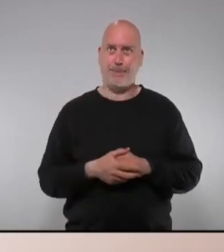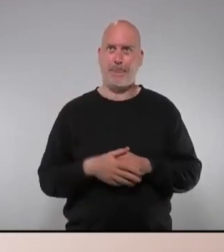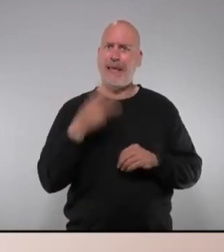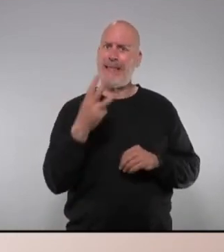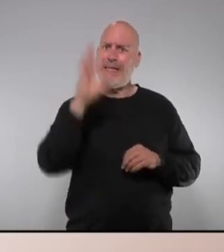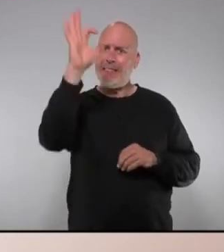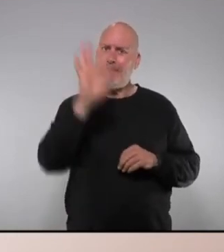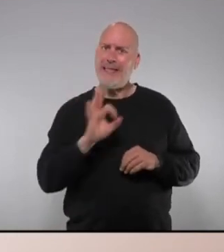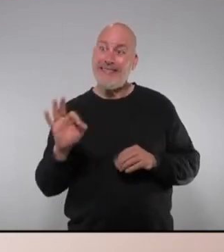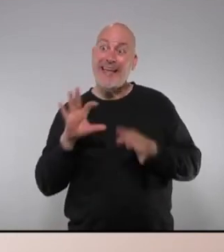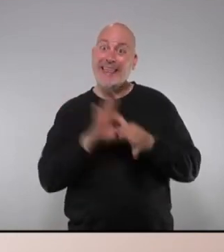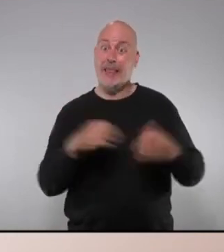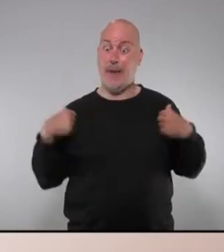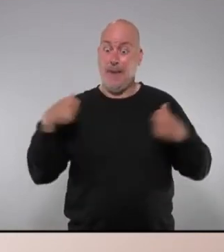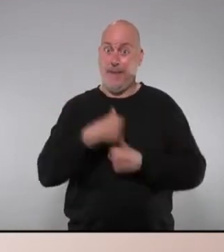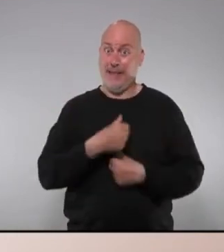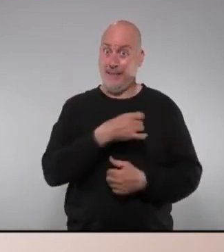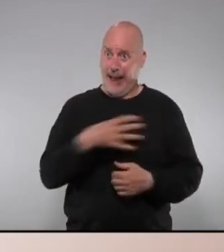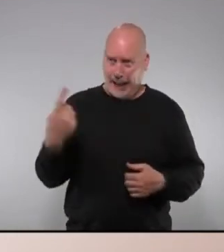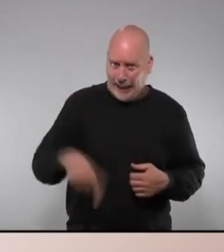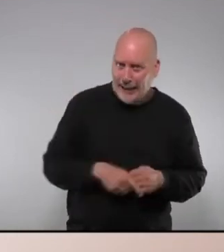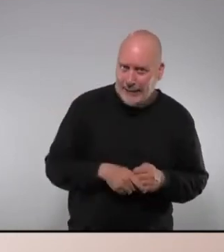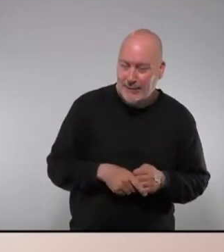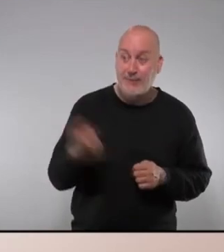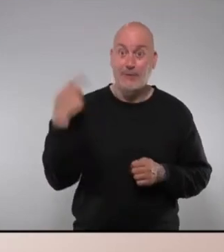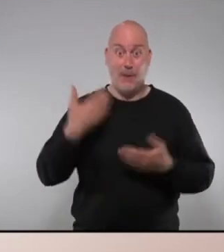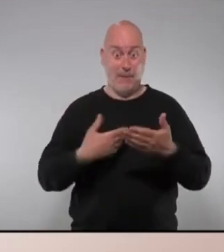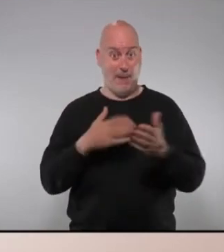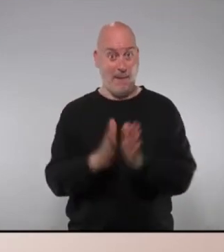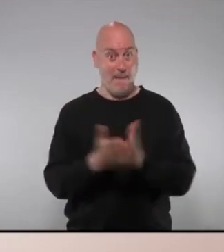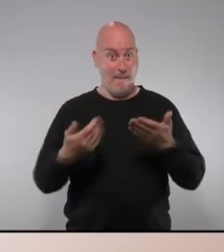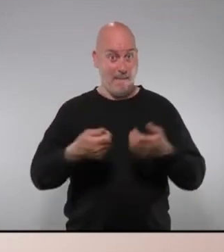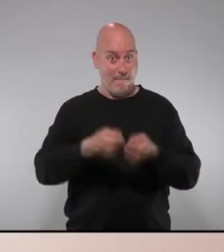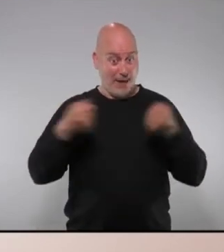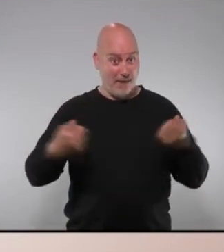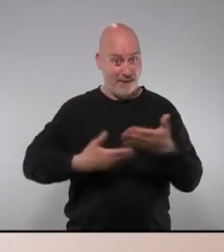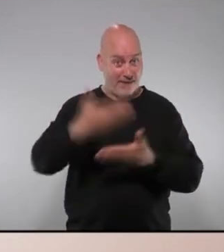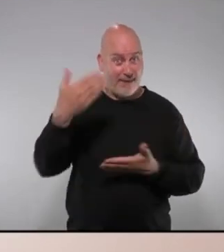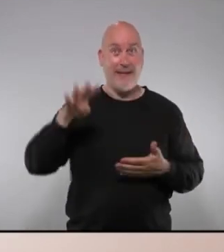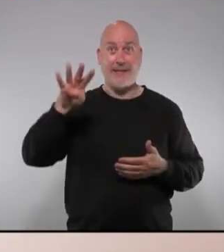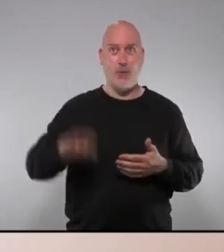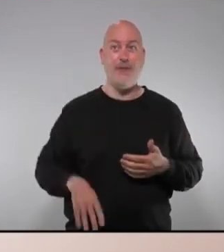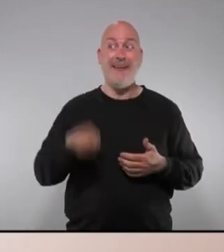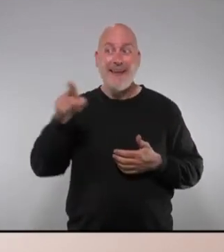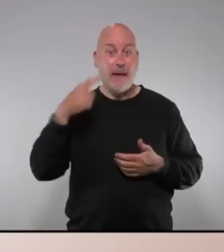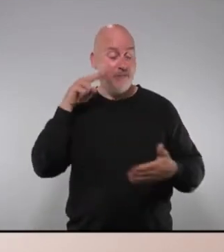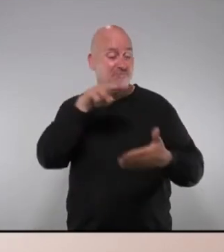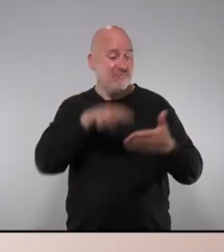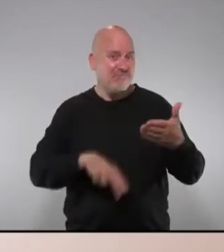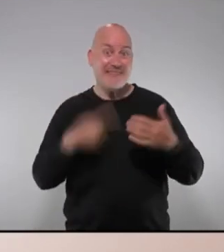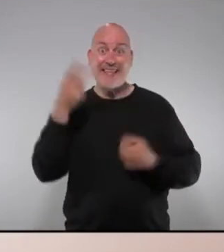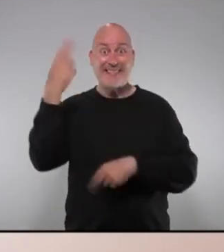amb bata blanca. Recentment llegia en el període de Catalunya i els recordava aquest matí la diputada de la Coblà i Estrada que la